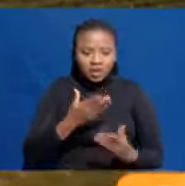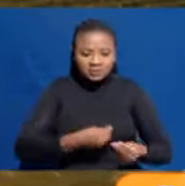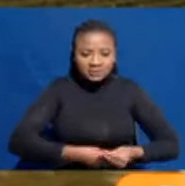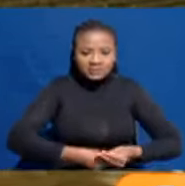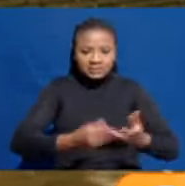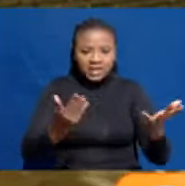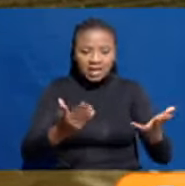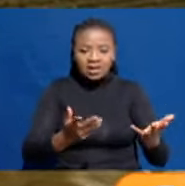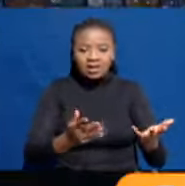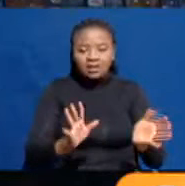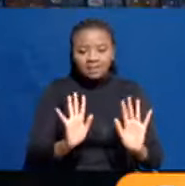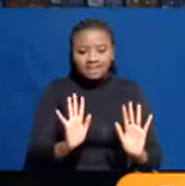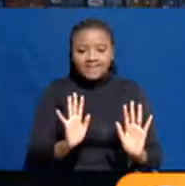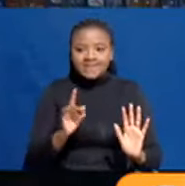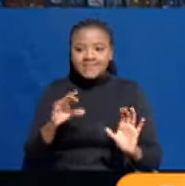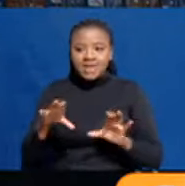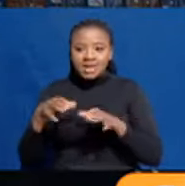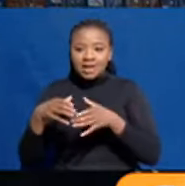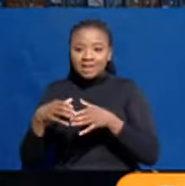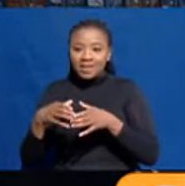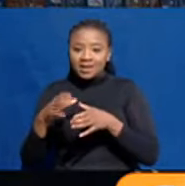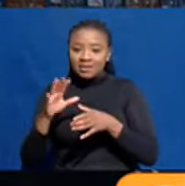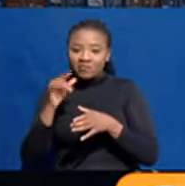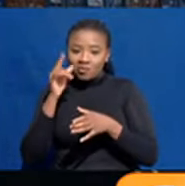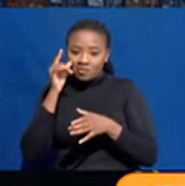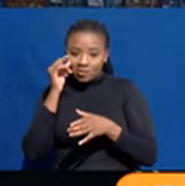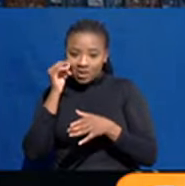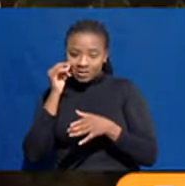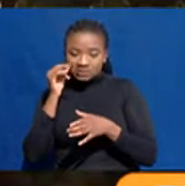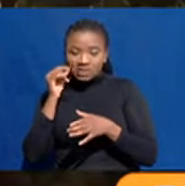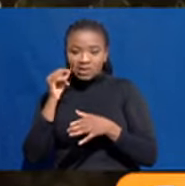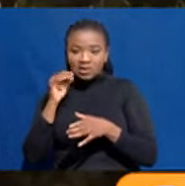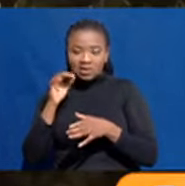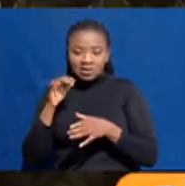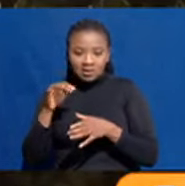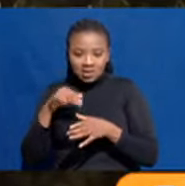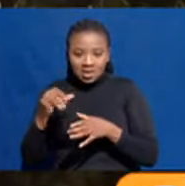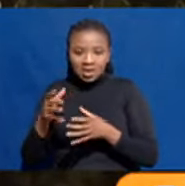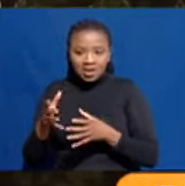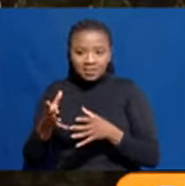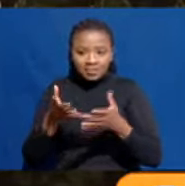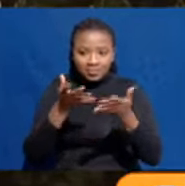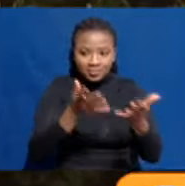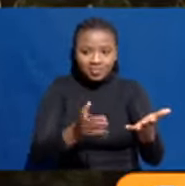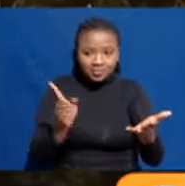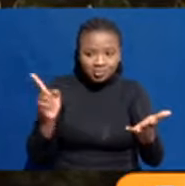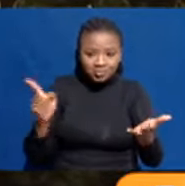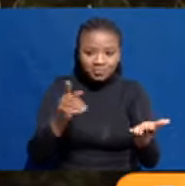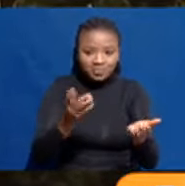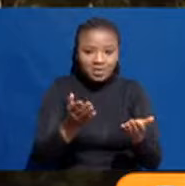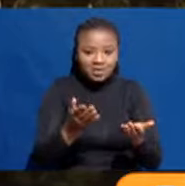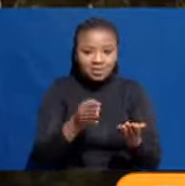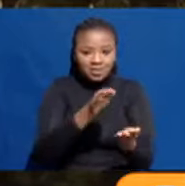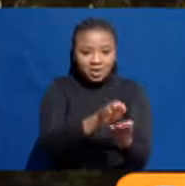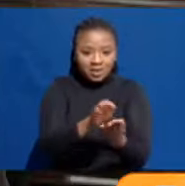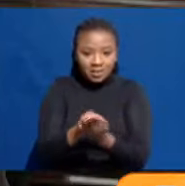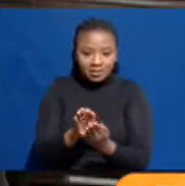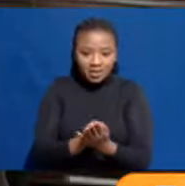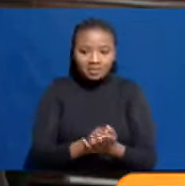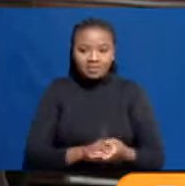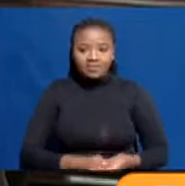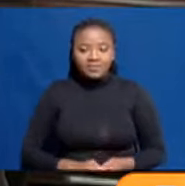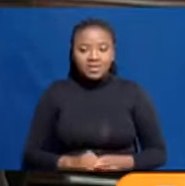kushugulikia sukari hiyo kutoka bandari ya Mombasa hadi kwenye maineo ya kuhifadhiya bitha hiyo wa mendelea kurushia na lawama.